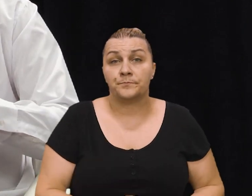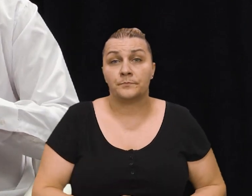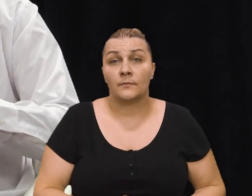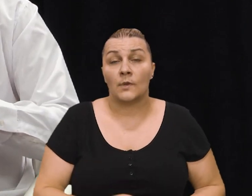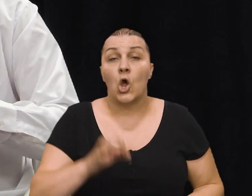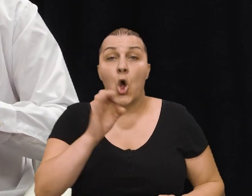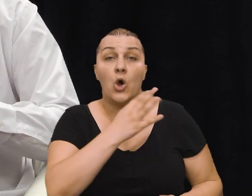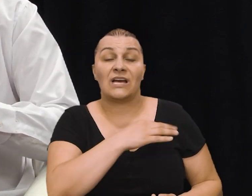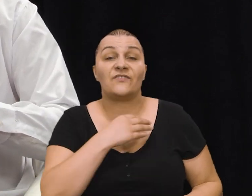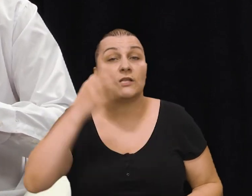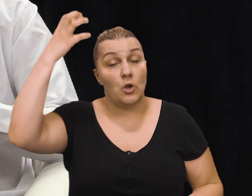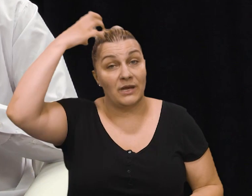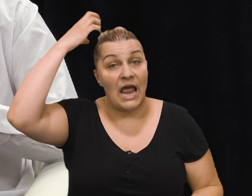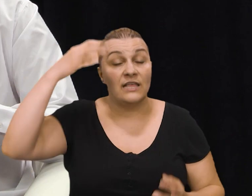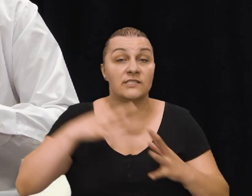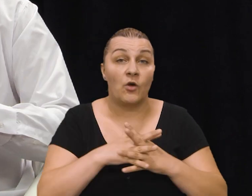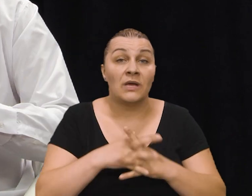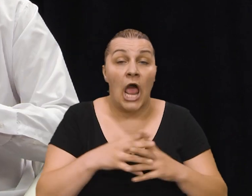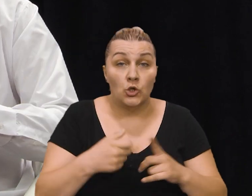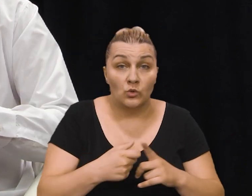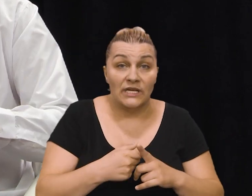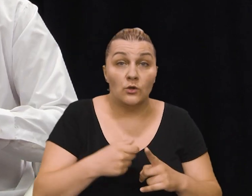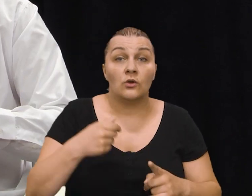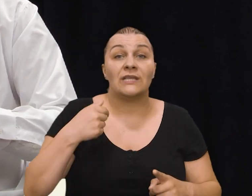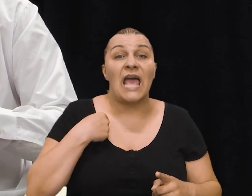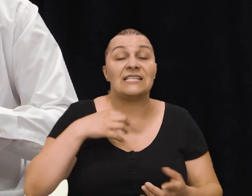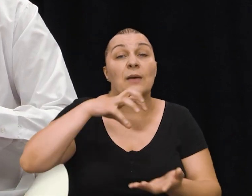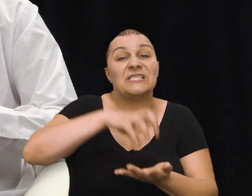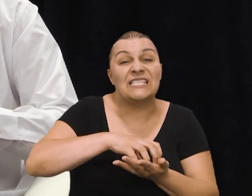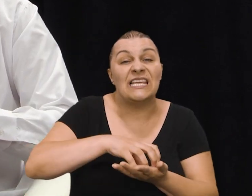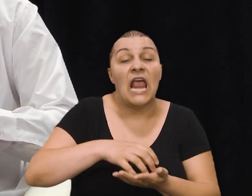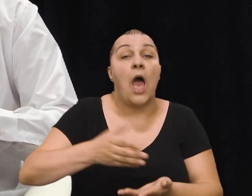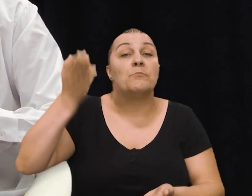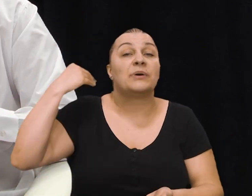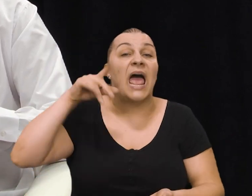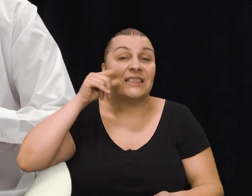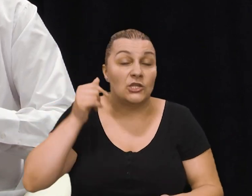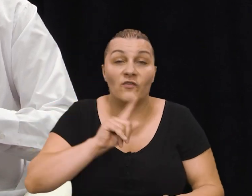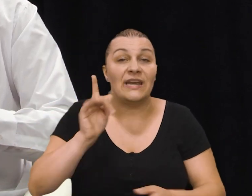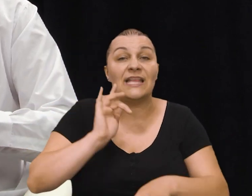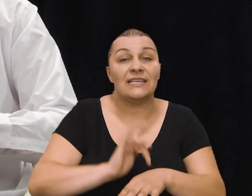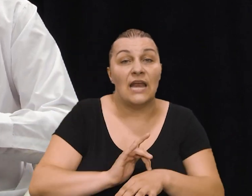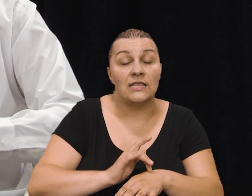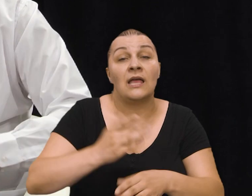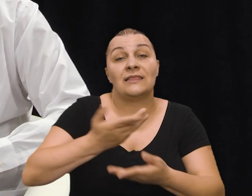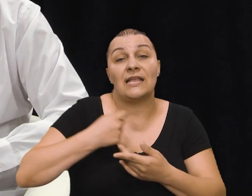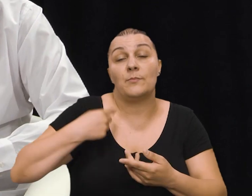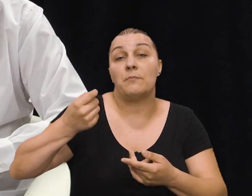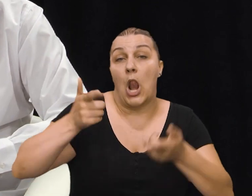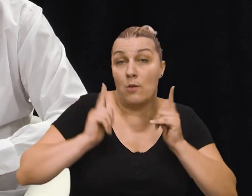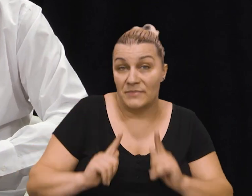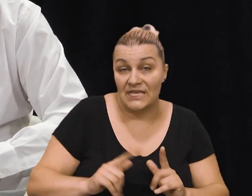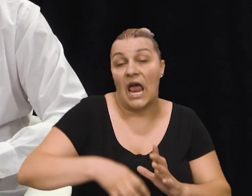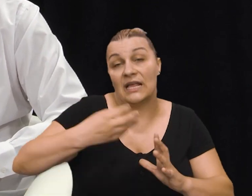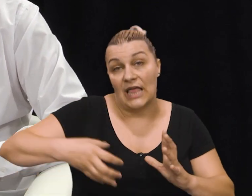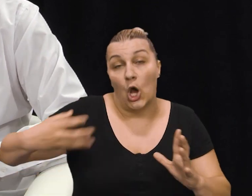pjesma kaže o hrvatskom krajvskom gradu Kninu ja sam Stina Pradidova ne dirajte mi dajte mi braćom